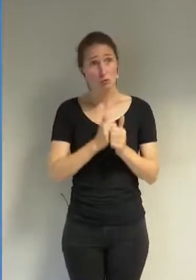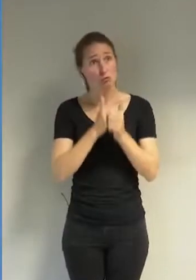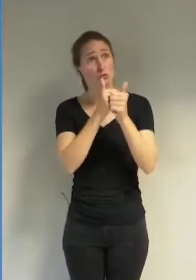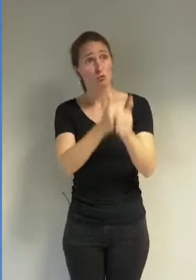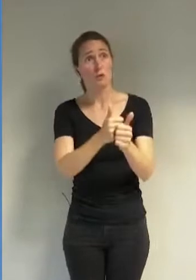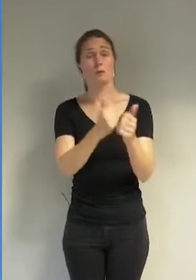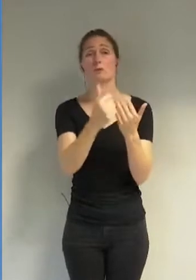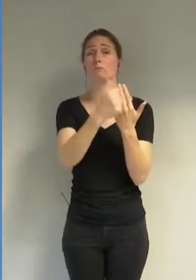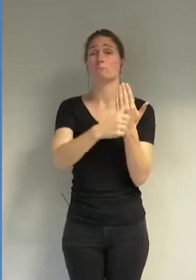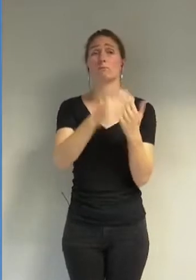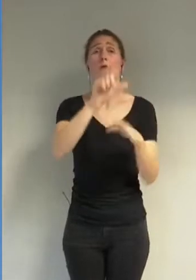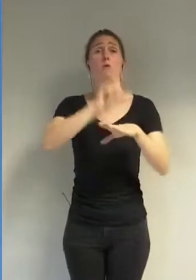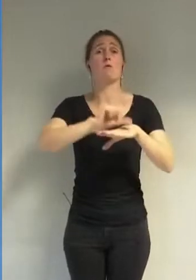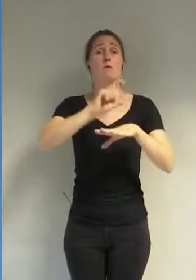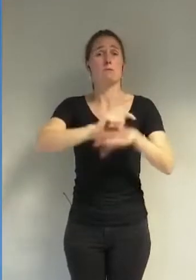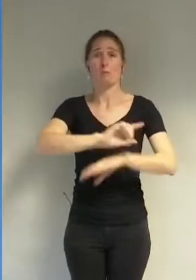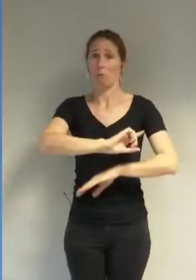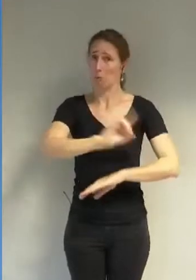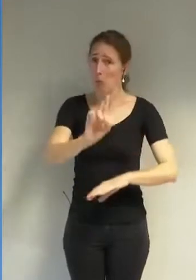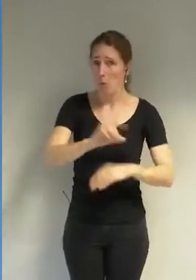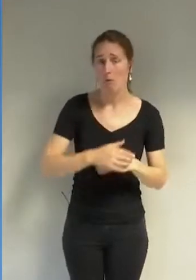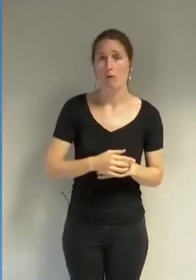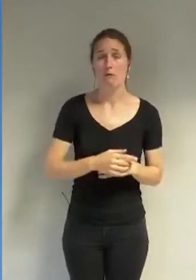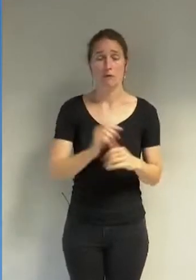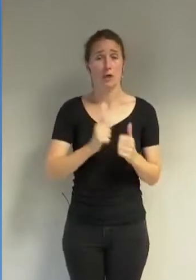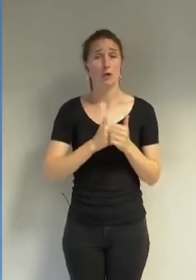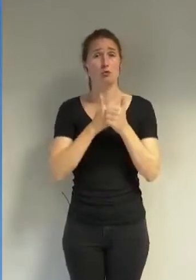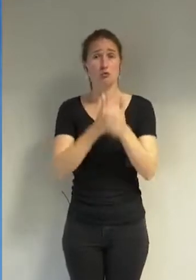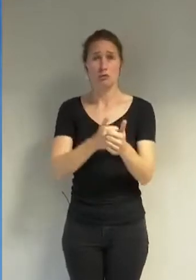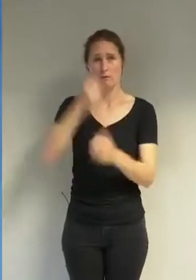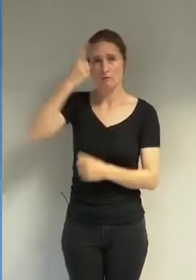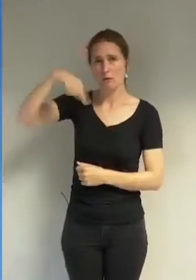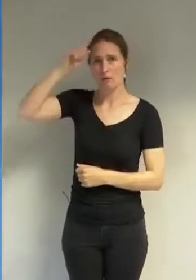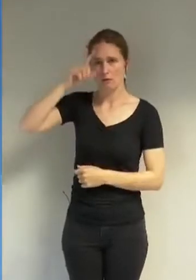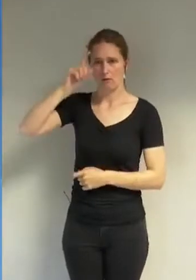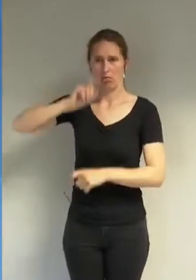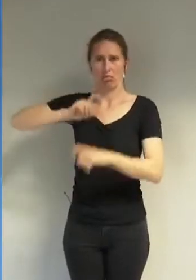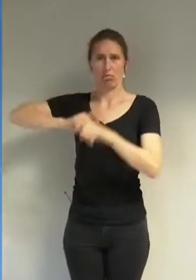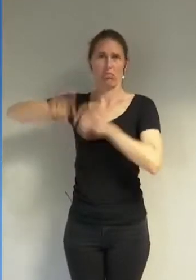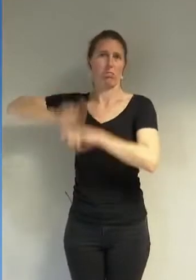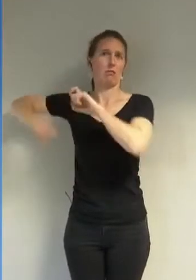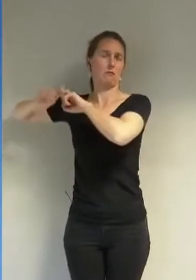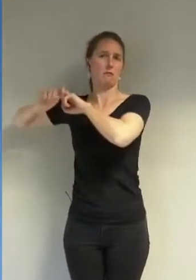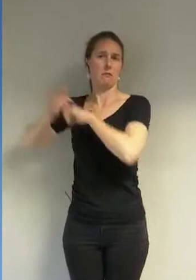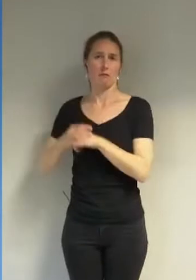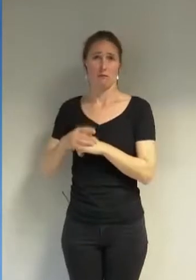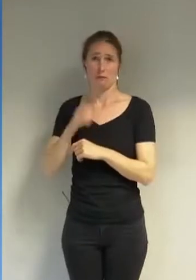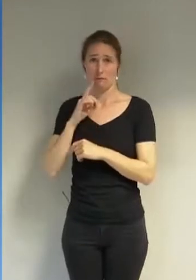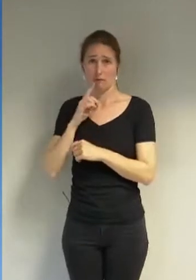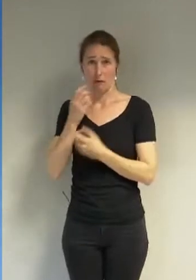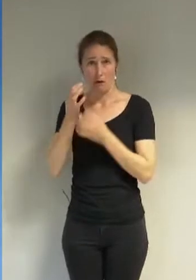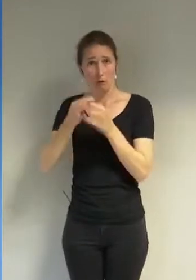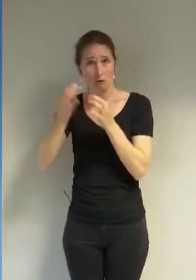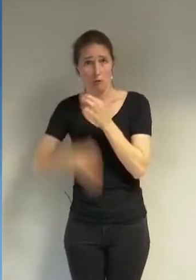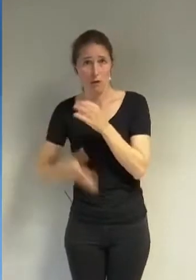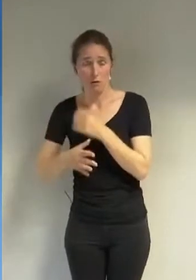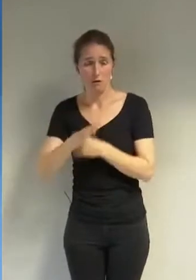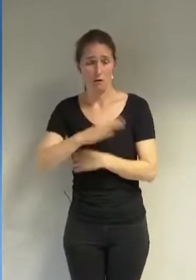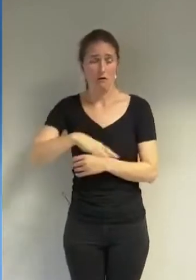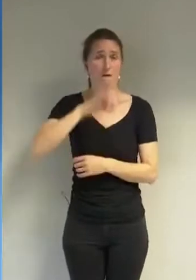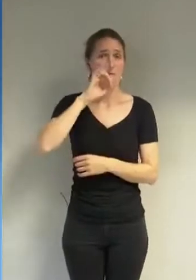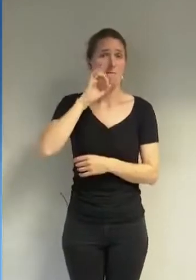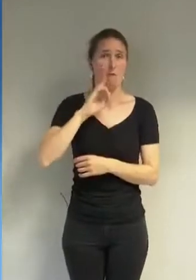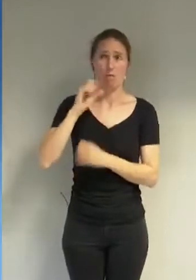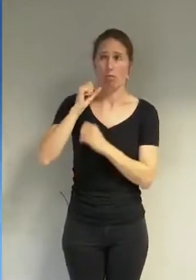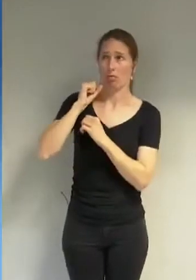saint, mais relève d'une idéologie rétrograde qui sommet la femme au pouvoir des marchands d'ordre